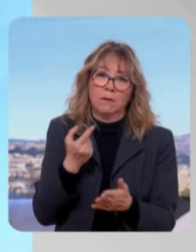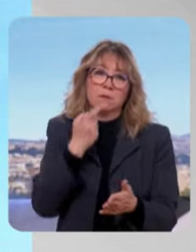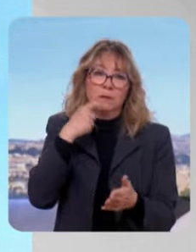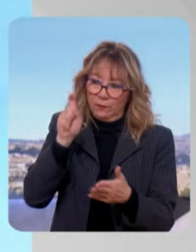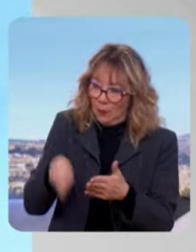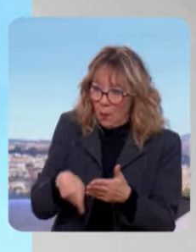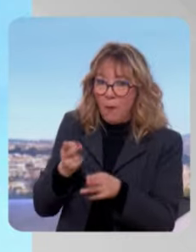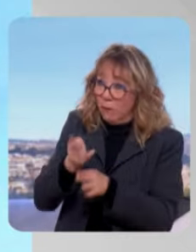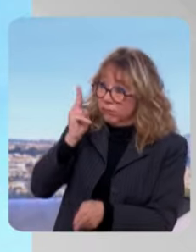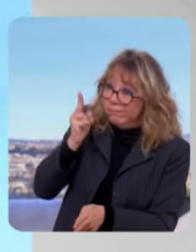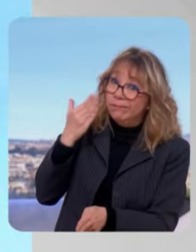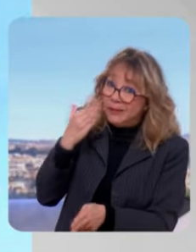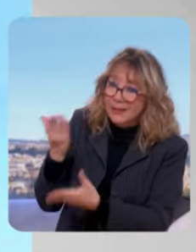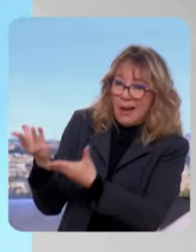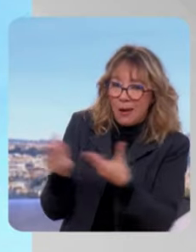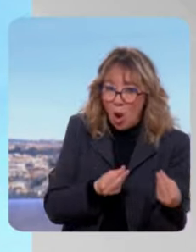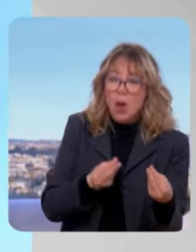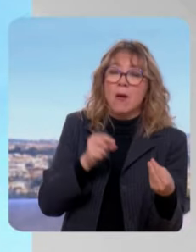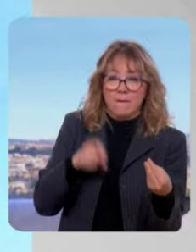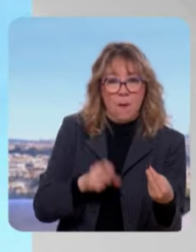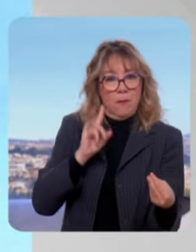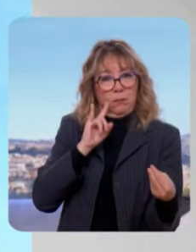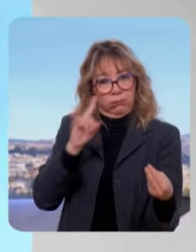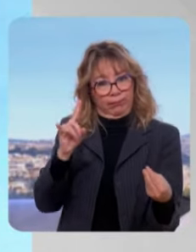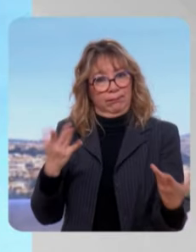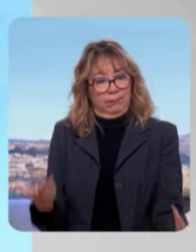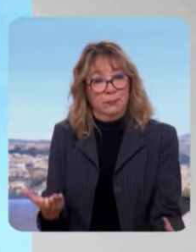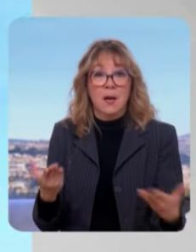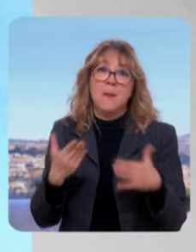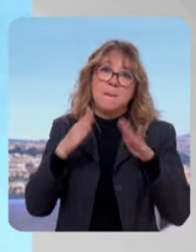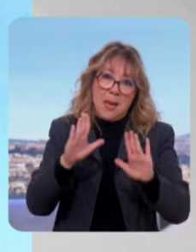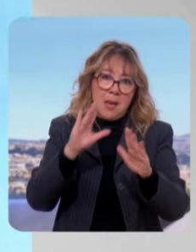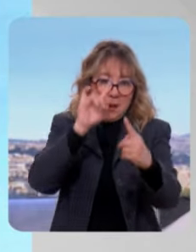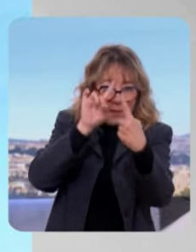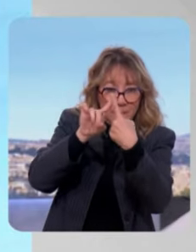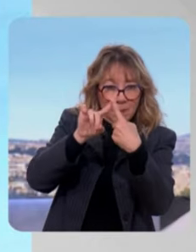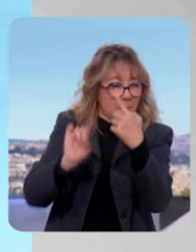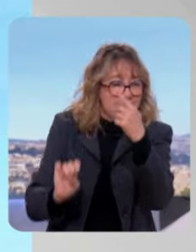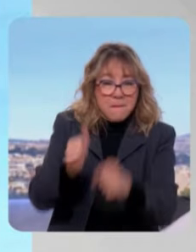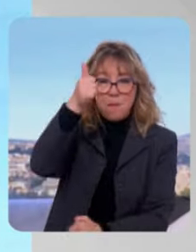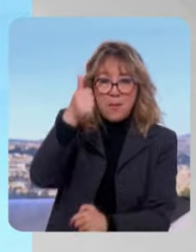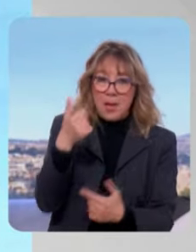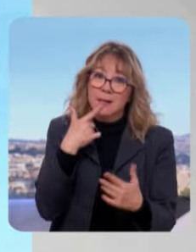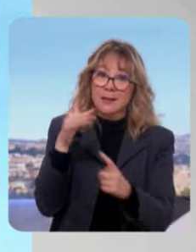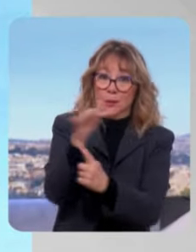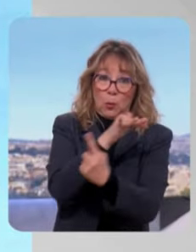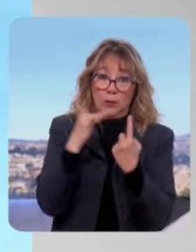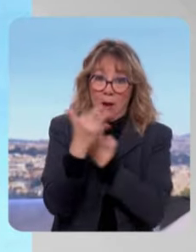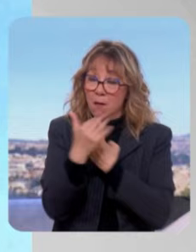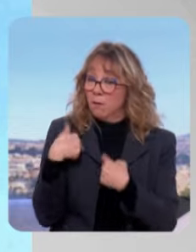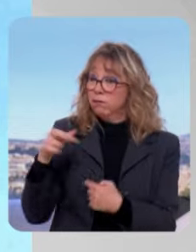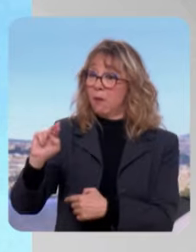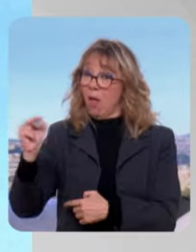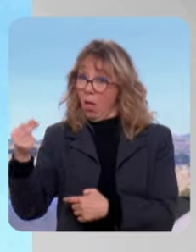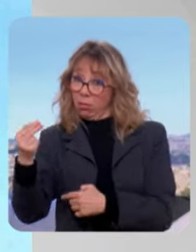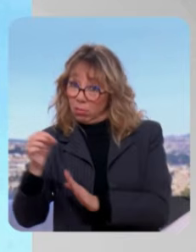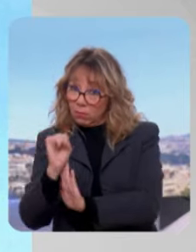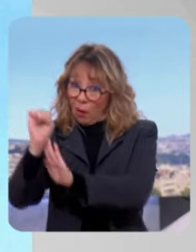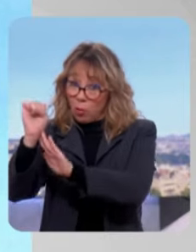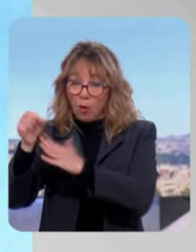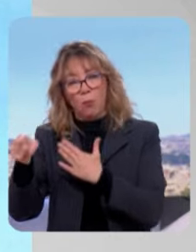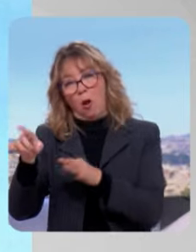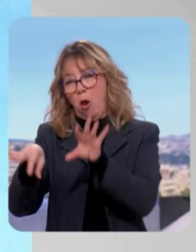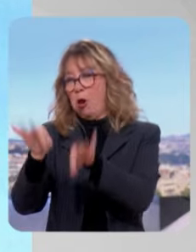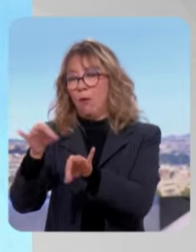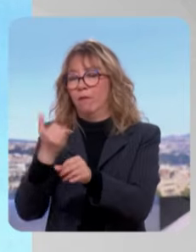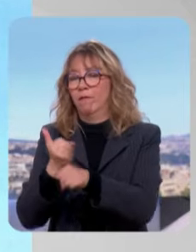puisse accueillir dignement. Mais je le redis, le sujet fondamental, c'est la question sociale. Aujourd'hui, le Rassemblement national en a fait sa priorité. Pour autant, c'est un